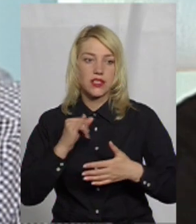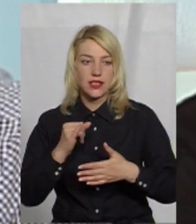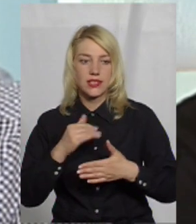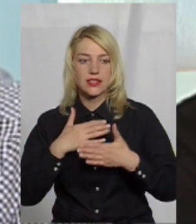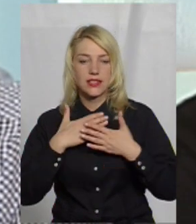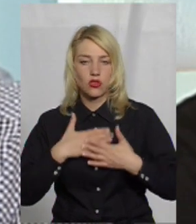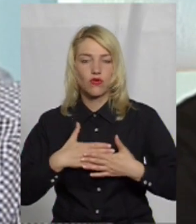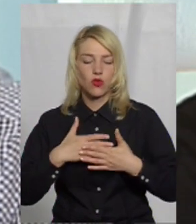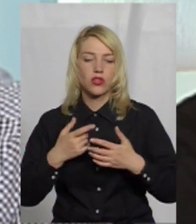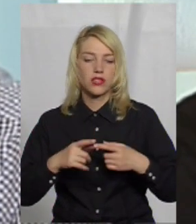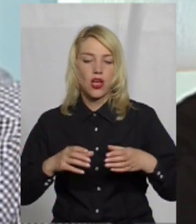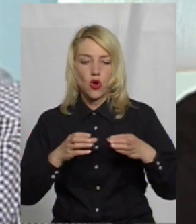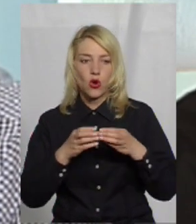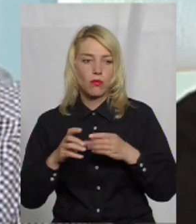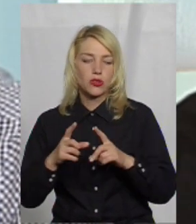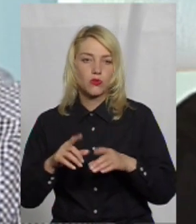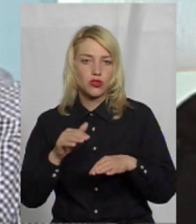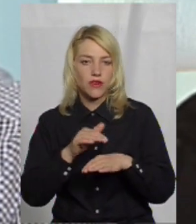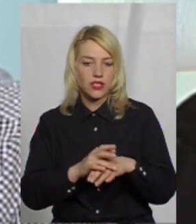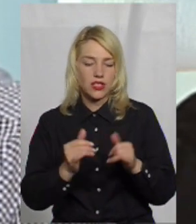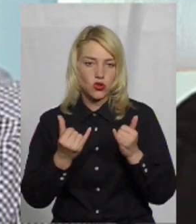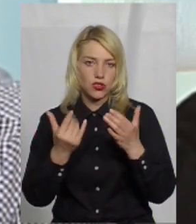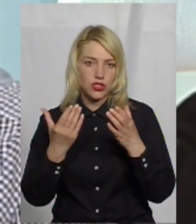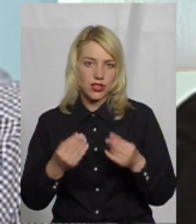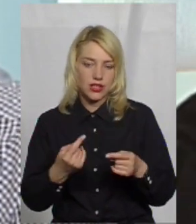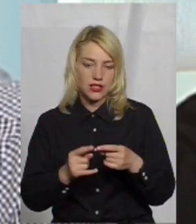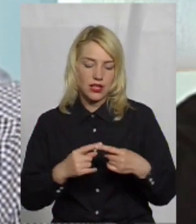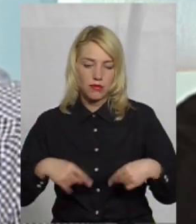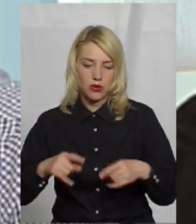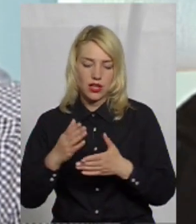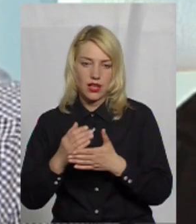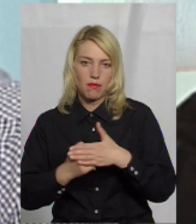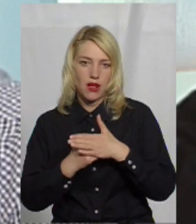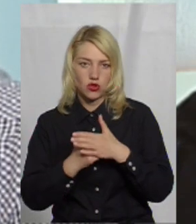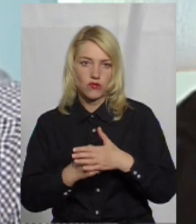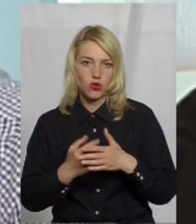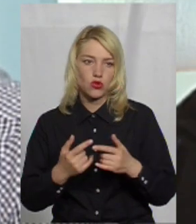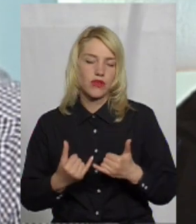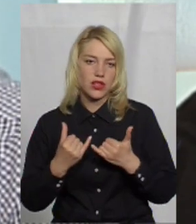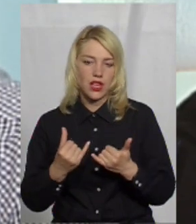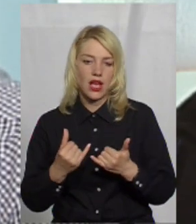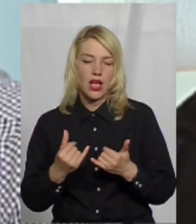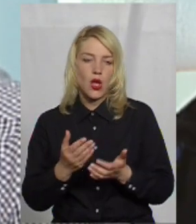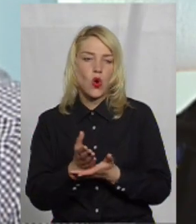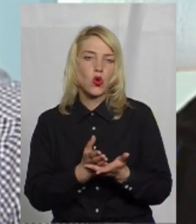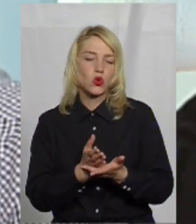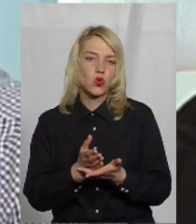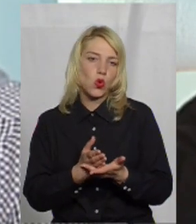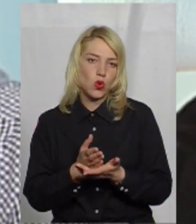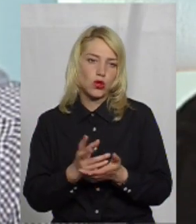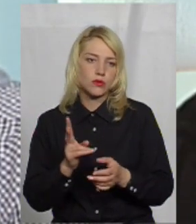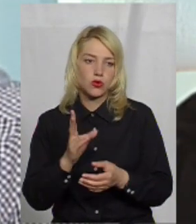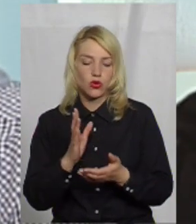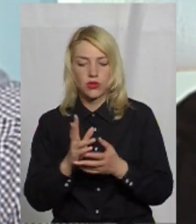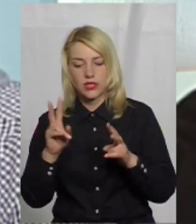задоволені ними громади, тому що, фактично, на сьогоднішній день ці підрозділи стали базовою основою для комунальних служб. Хтось отримав